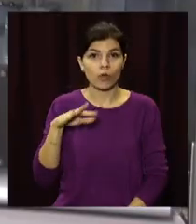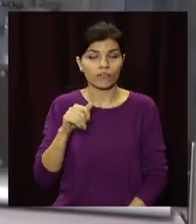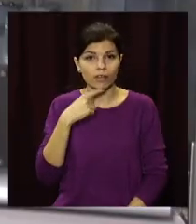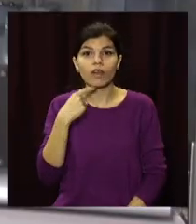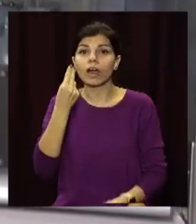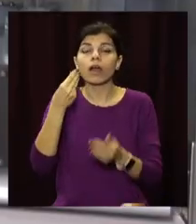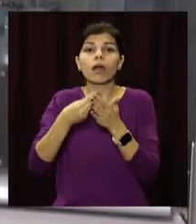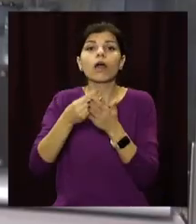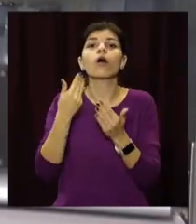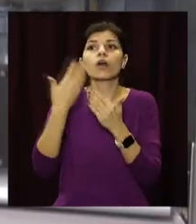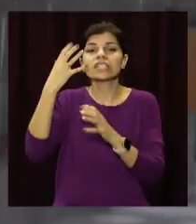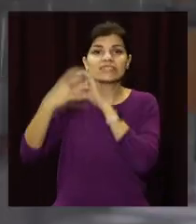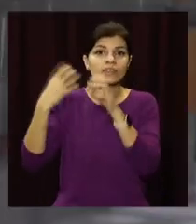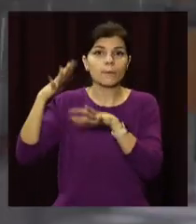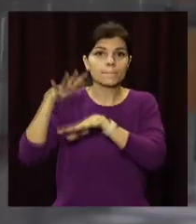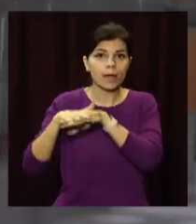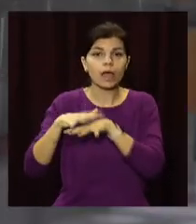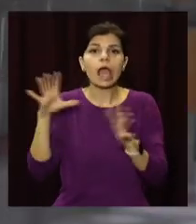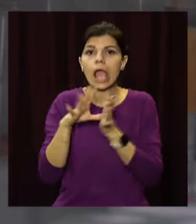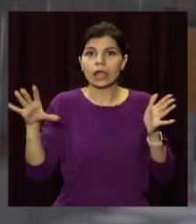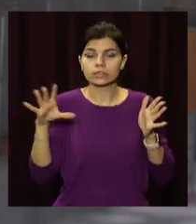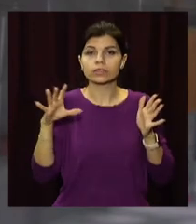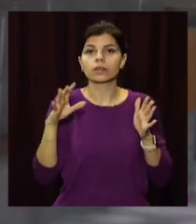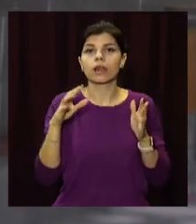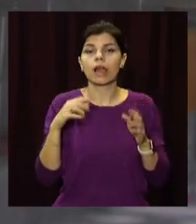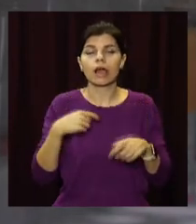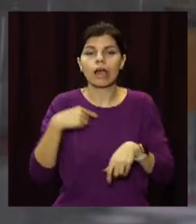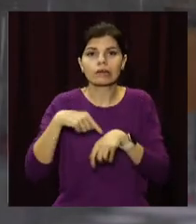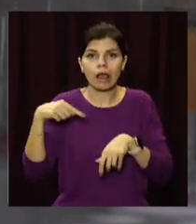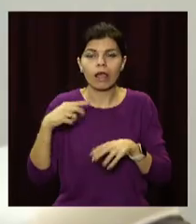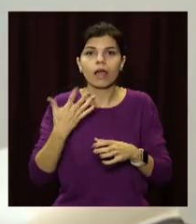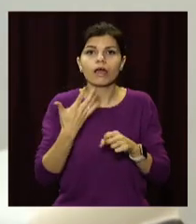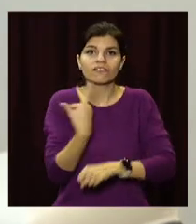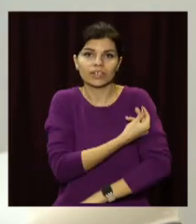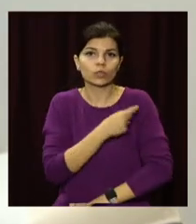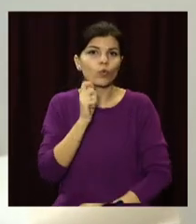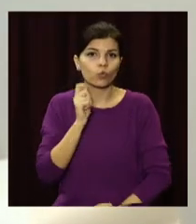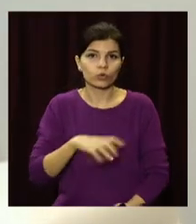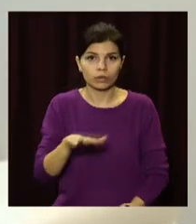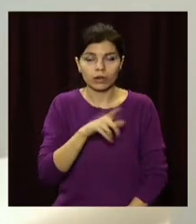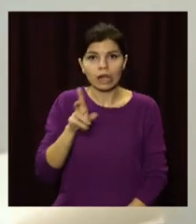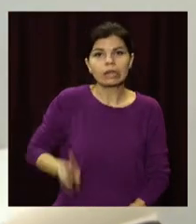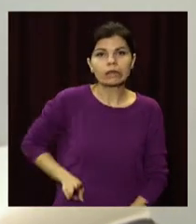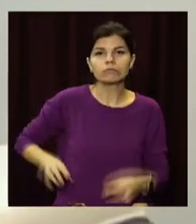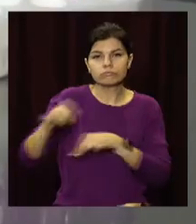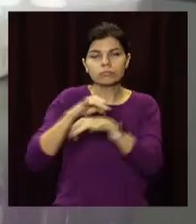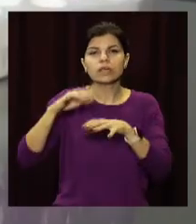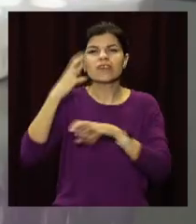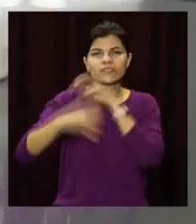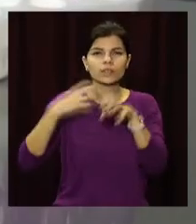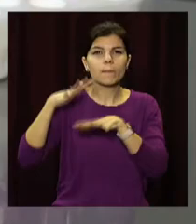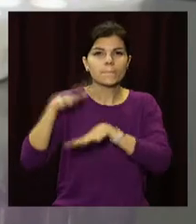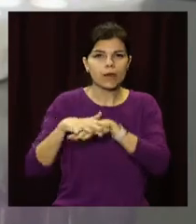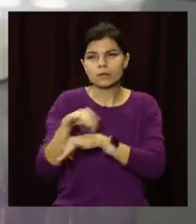Роші надає Світовий банк за програмою екстрене реагування на ковід-19 і вакцинація в Україні. Її ради директорів Світового банку